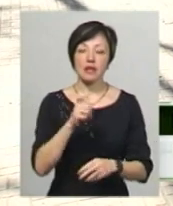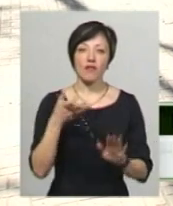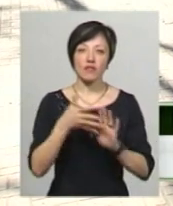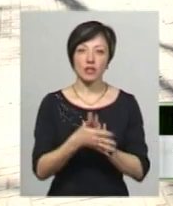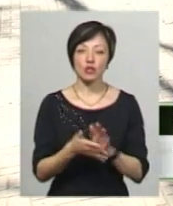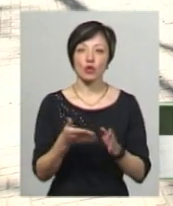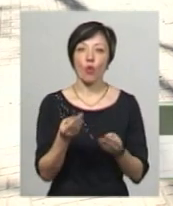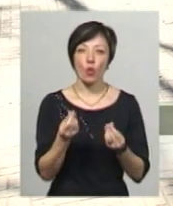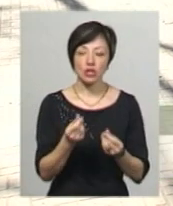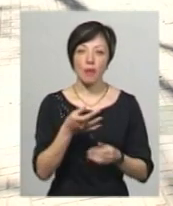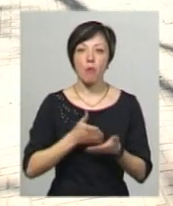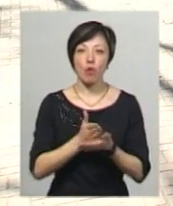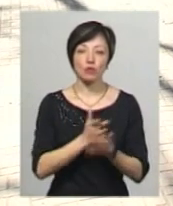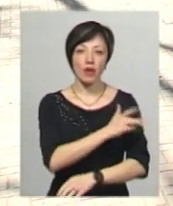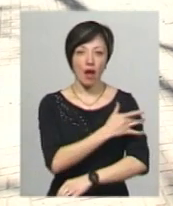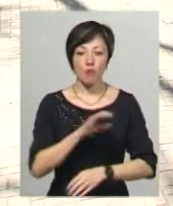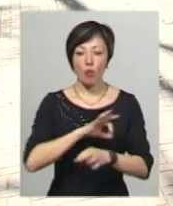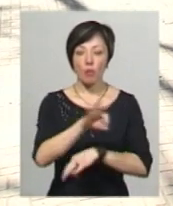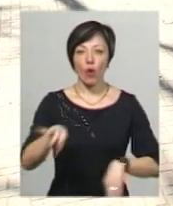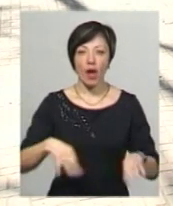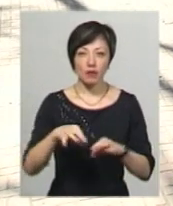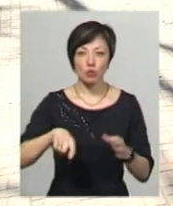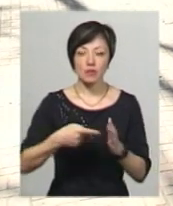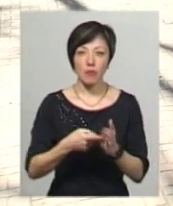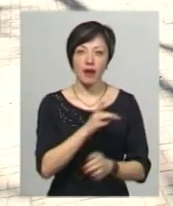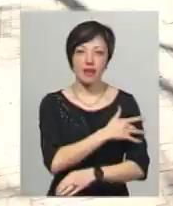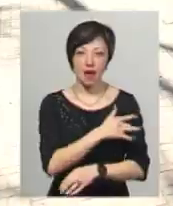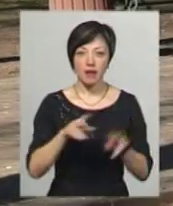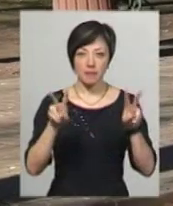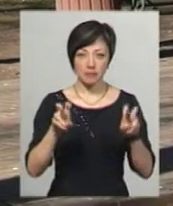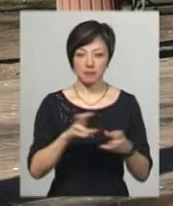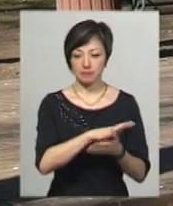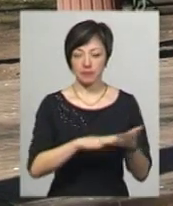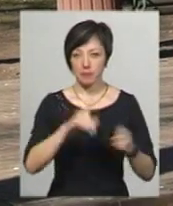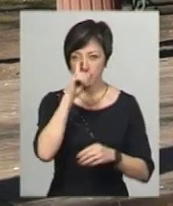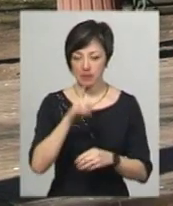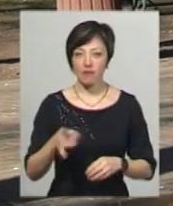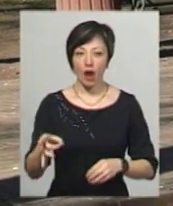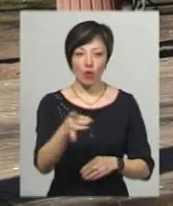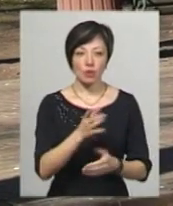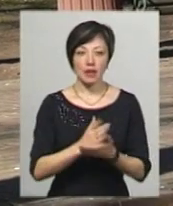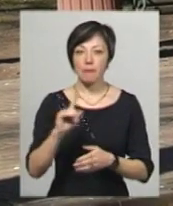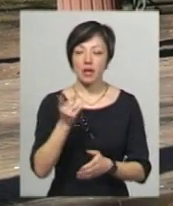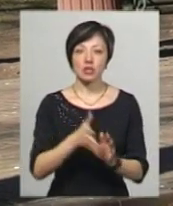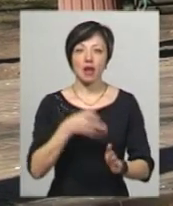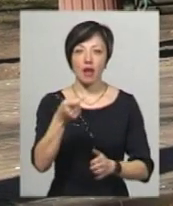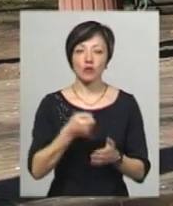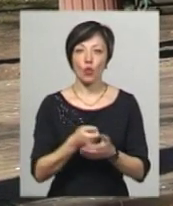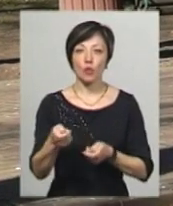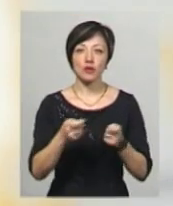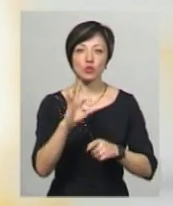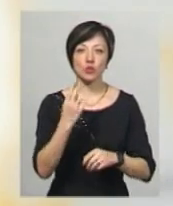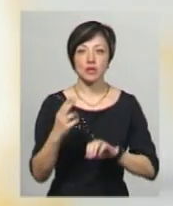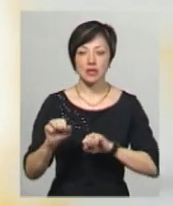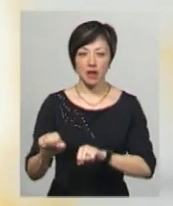на послуги няні. Мова йде про проєкт «Муніципальна няня», який діє місяць. У районах області є перші заяви до управління